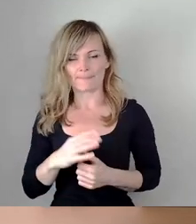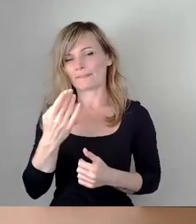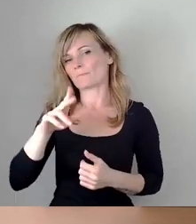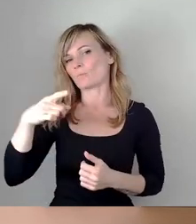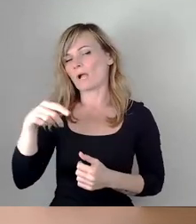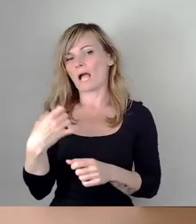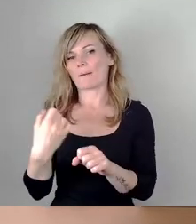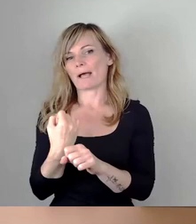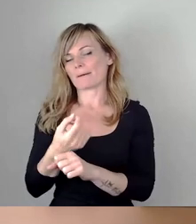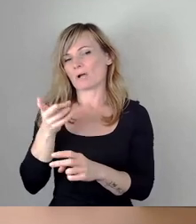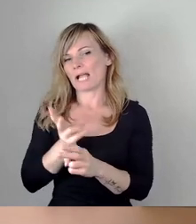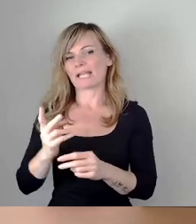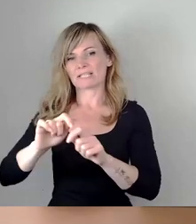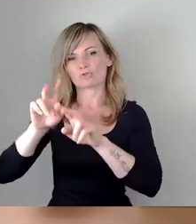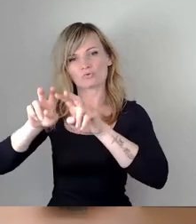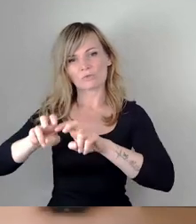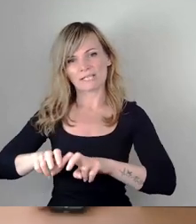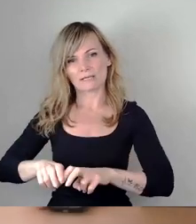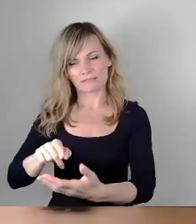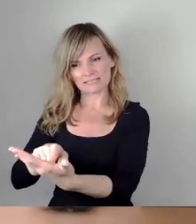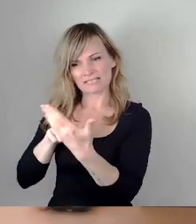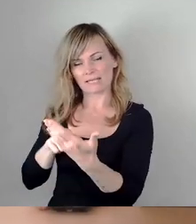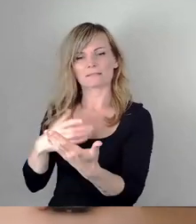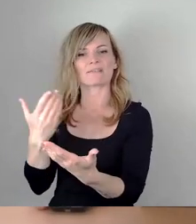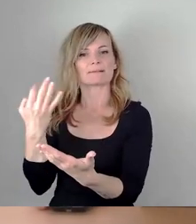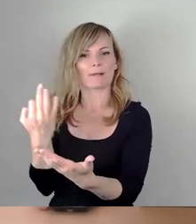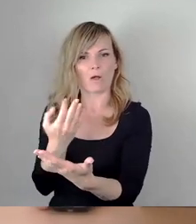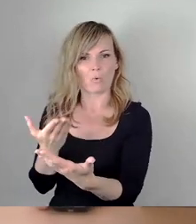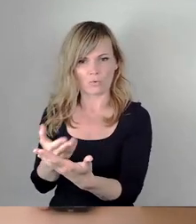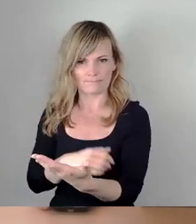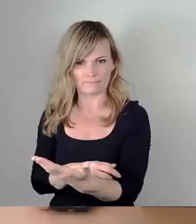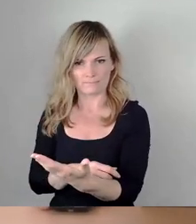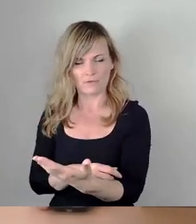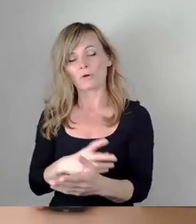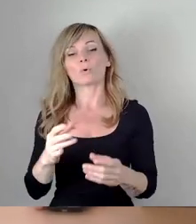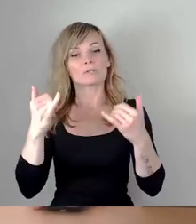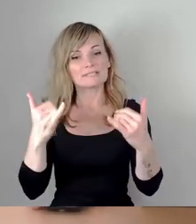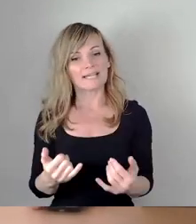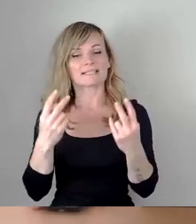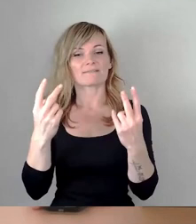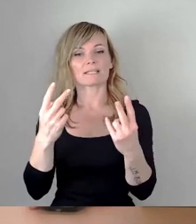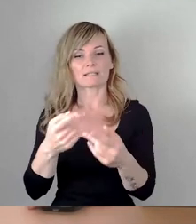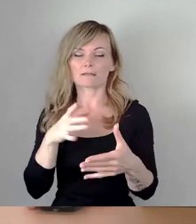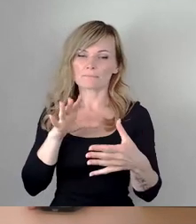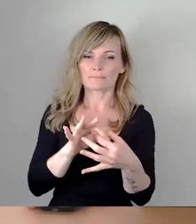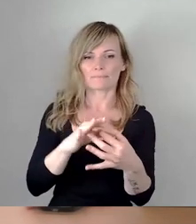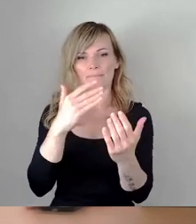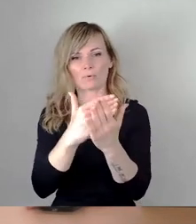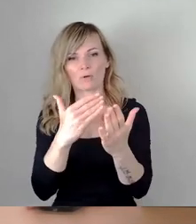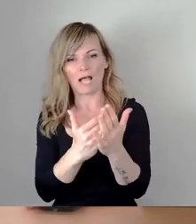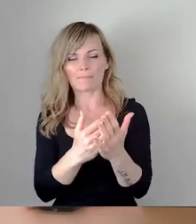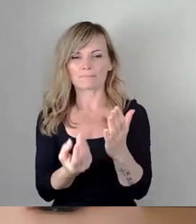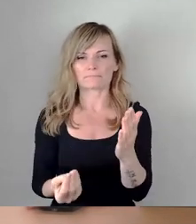eindeutig aufgezeigt. Und jetzt geht es eben, das in die Programmwelten beziehungsweise in die Direktförderung entsprechend